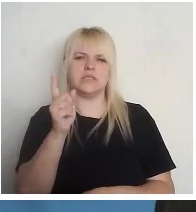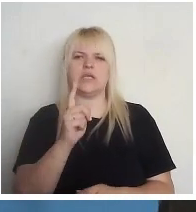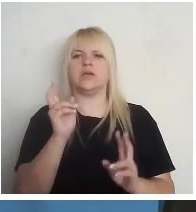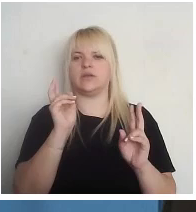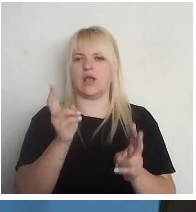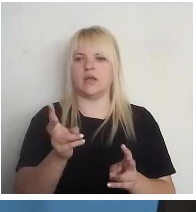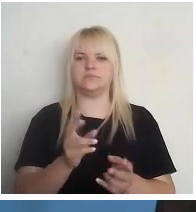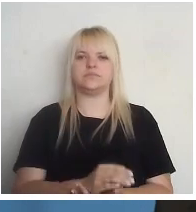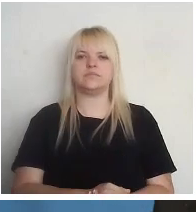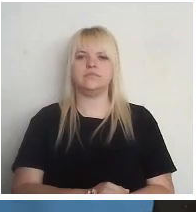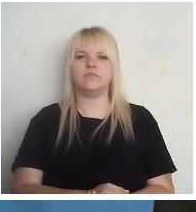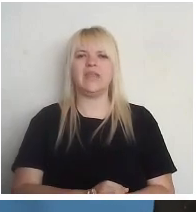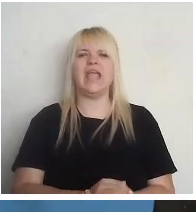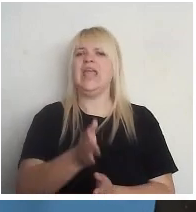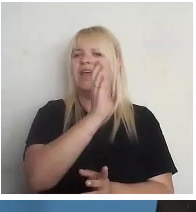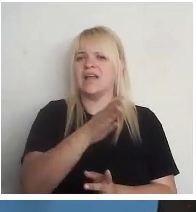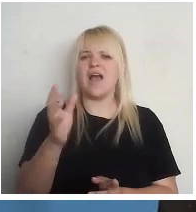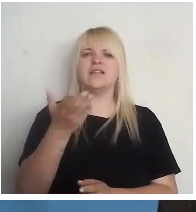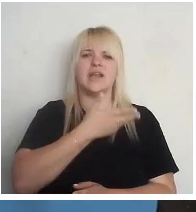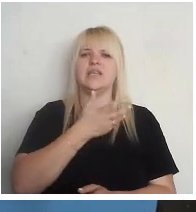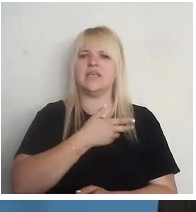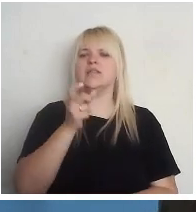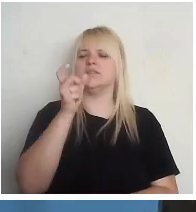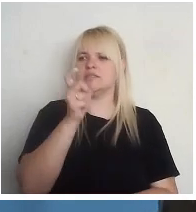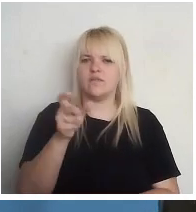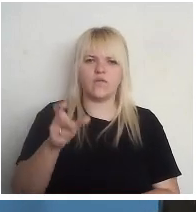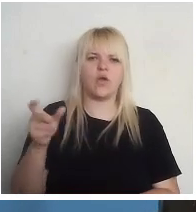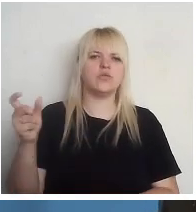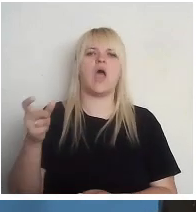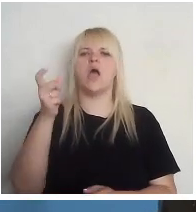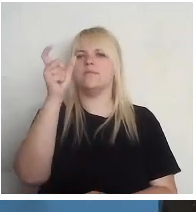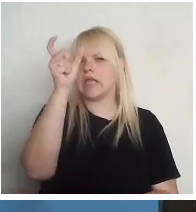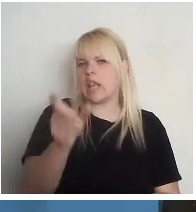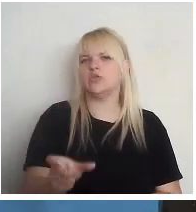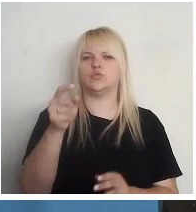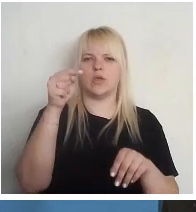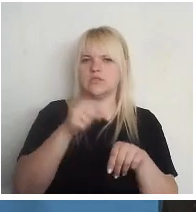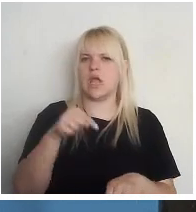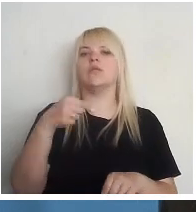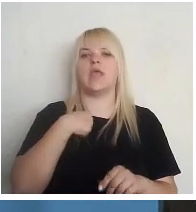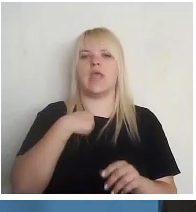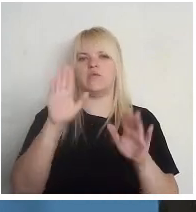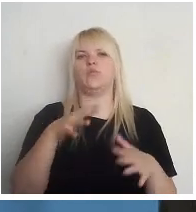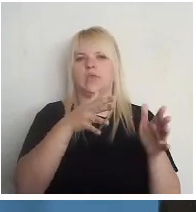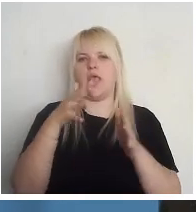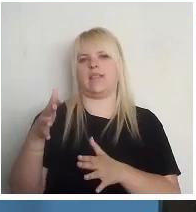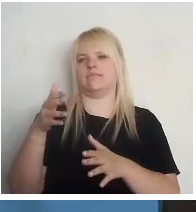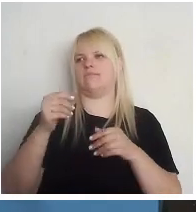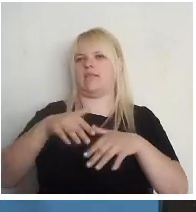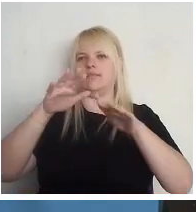ikvienu iedzīvotāju pilsoņa sajūtu, ka es varu ietekmēt lēmumus.